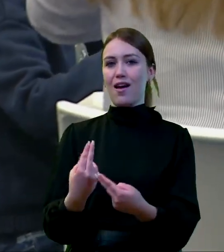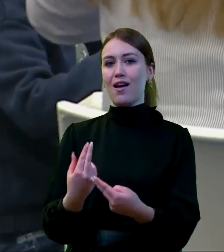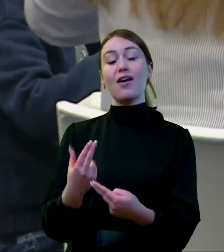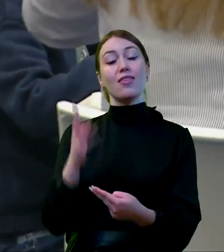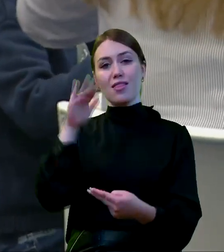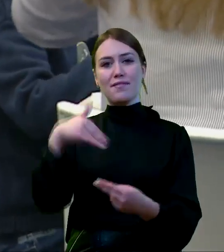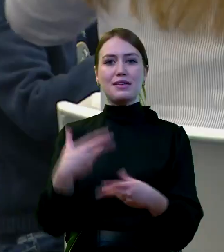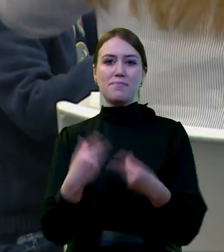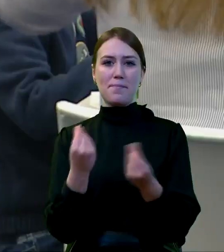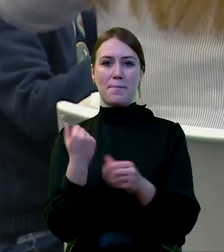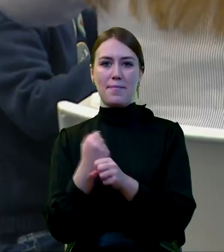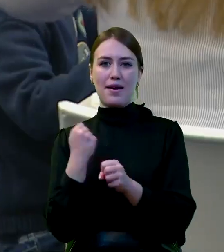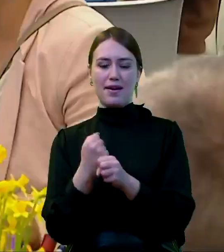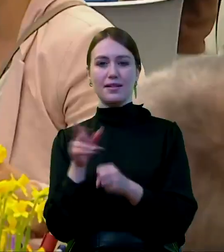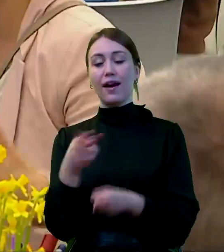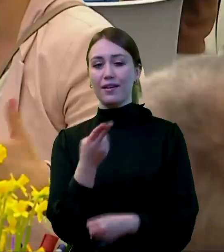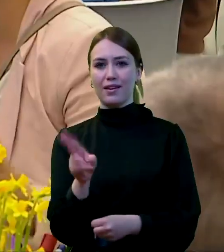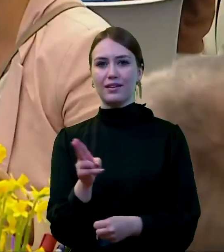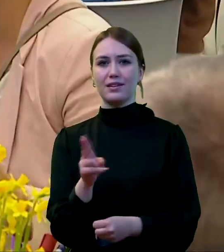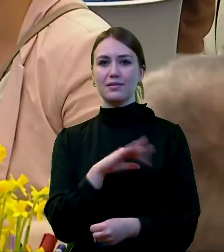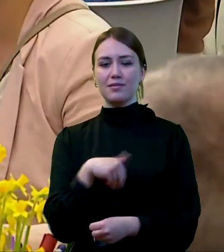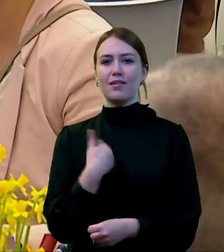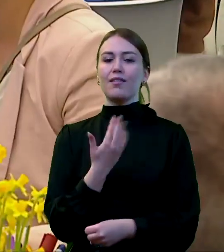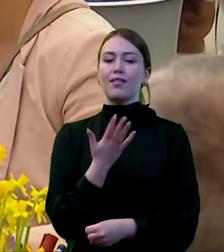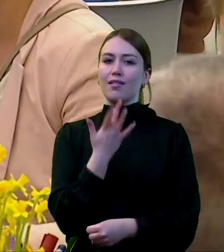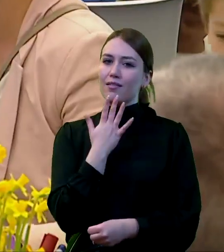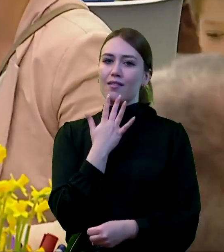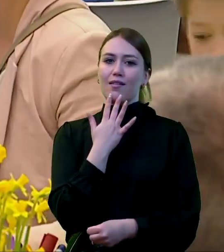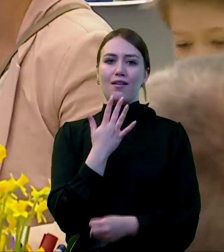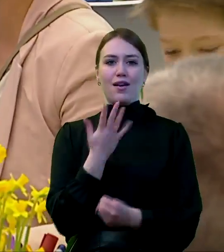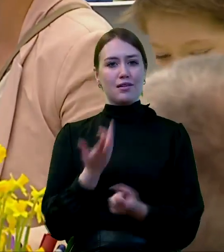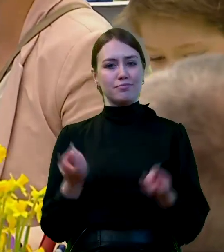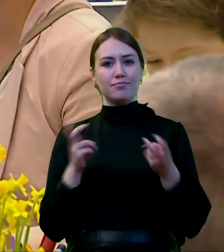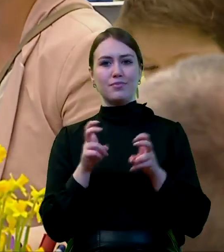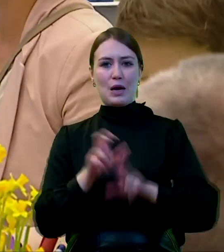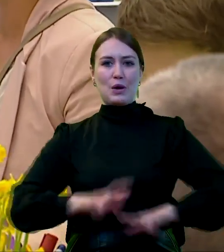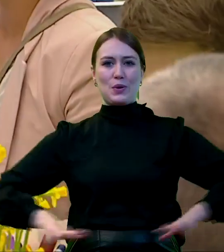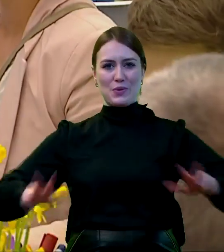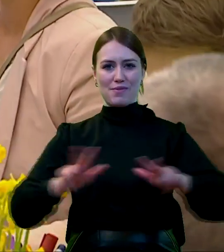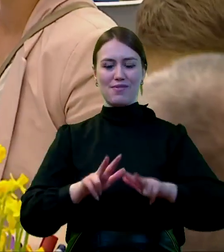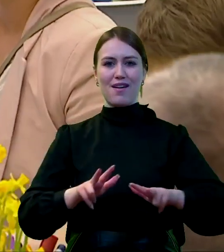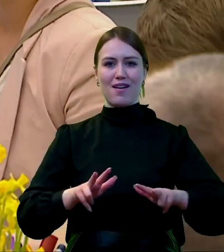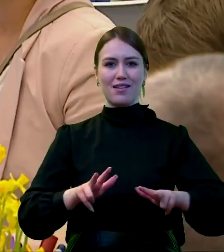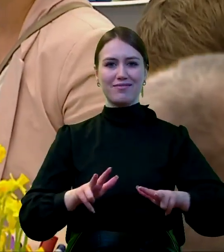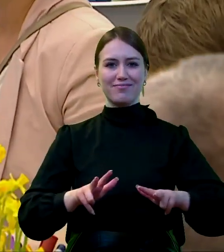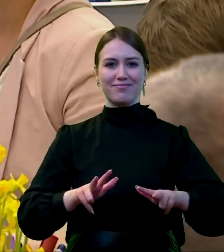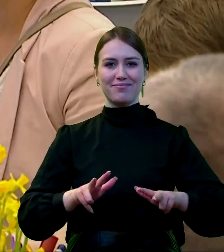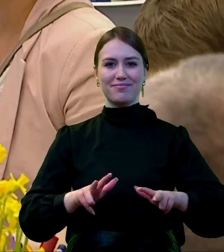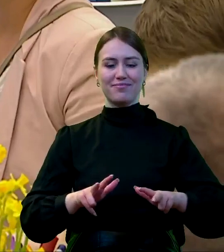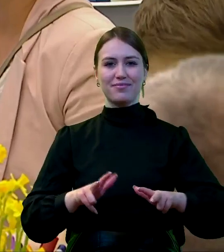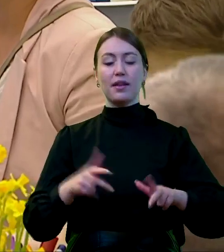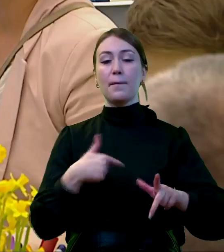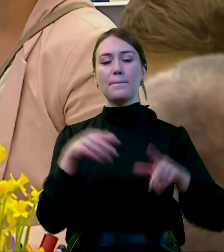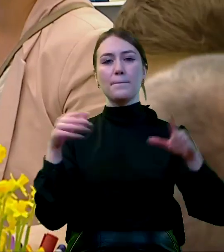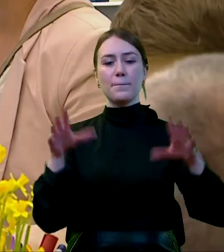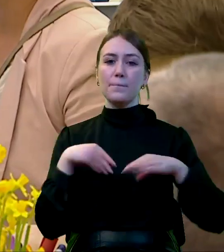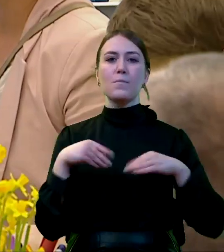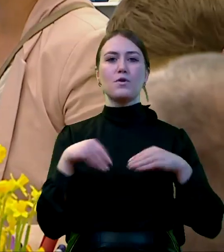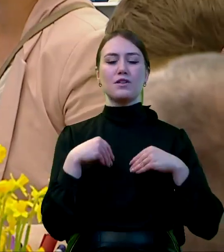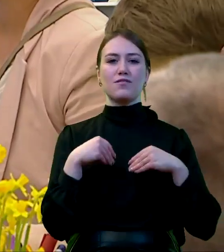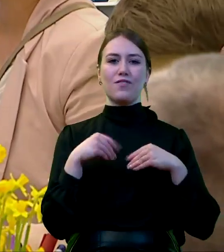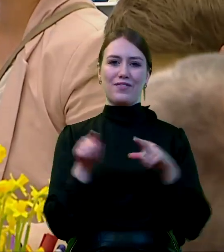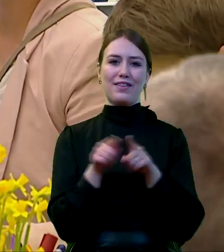czy nawet rozpoczęcia pracy w momencie pragnienia tworzenia rodziny, przy możliwości